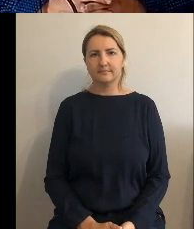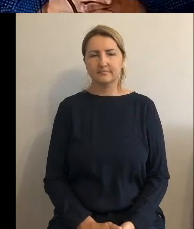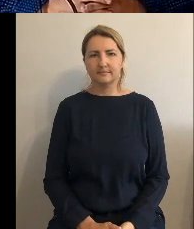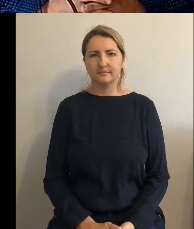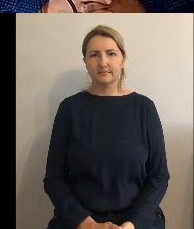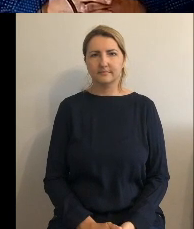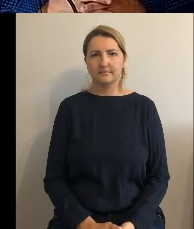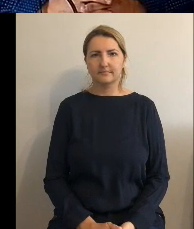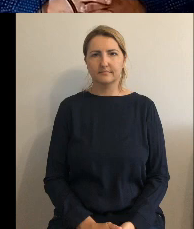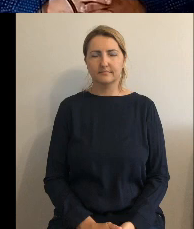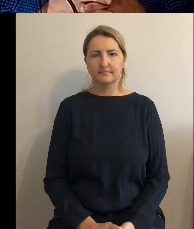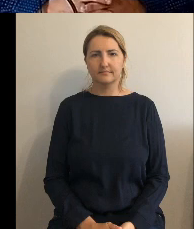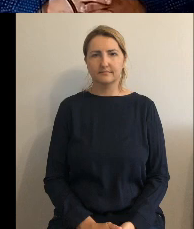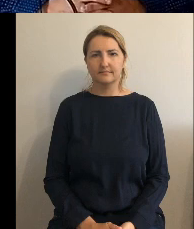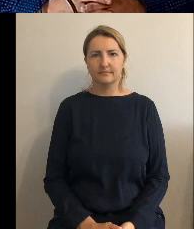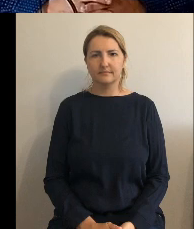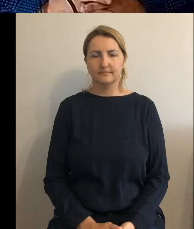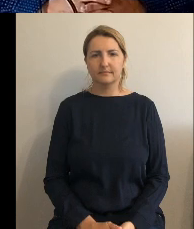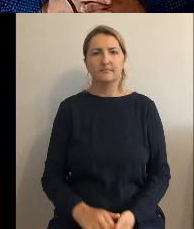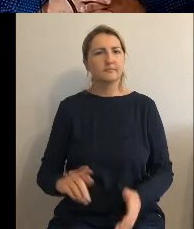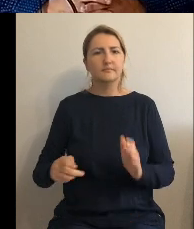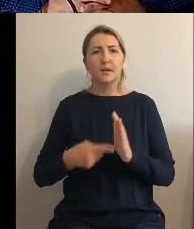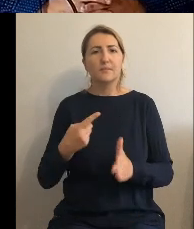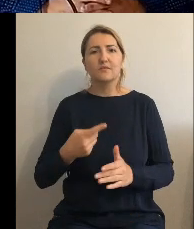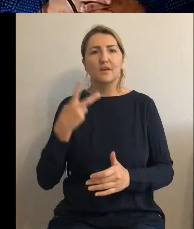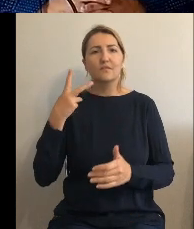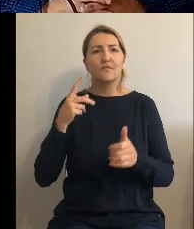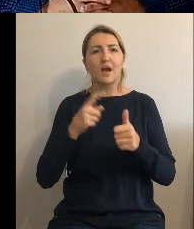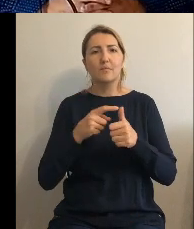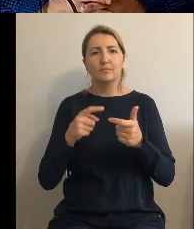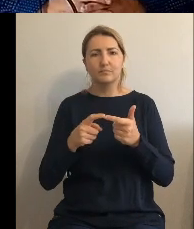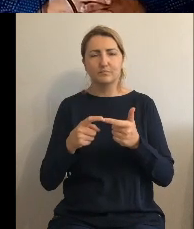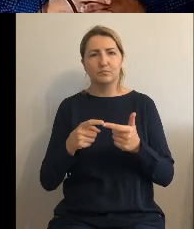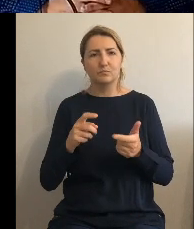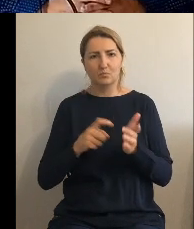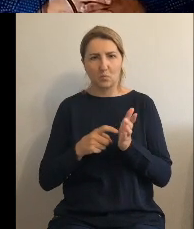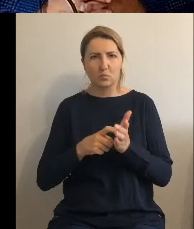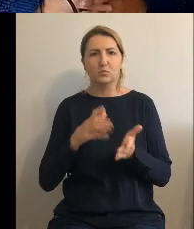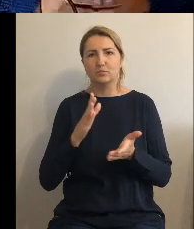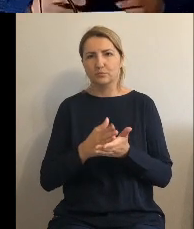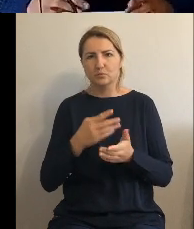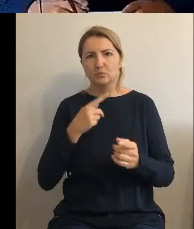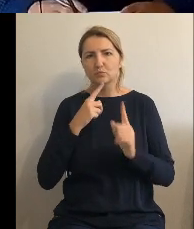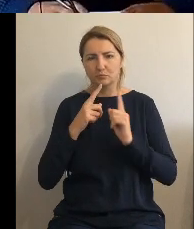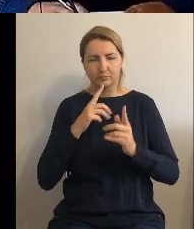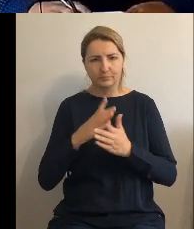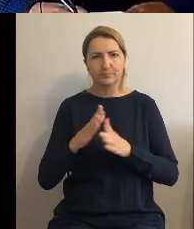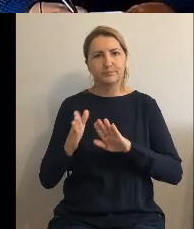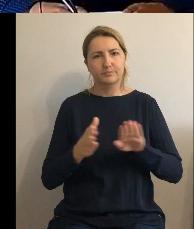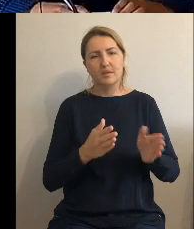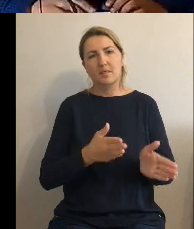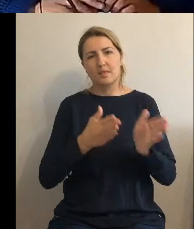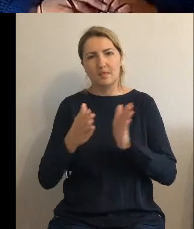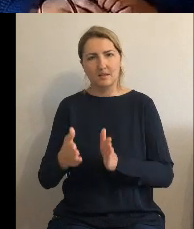Pierwsze dwa punkty zostały już omówione. Przechodzimy do następnego punktu, do